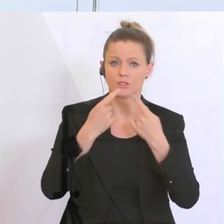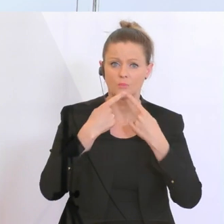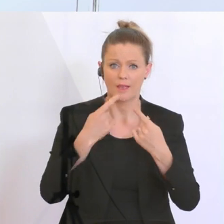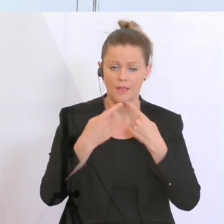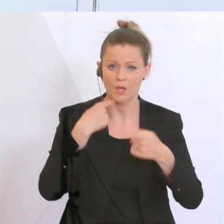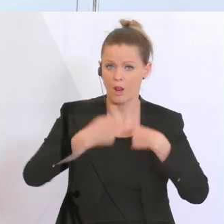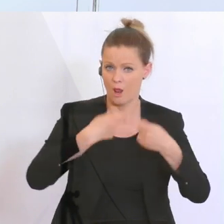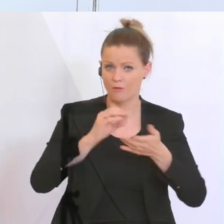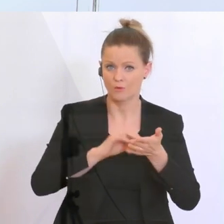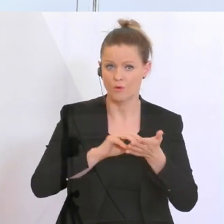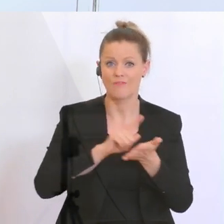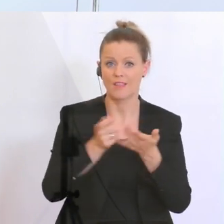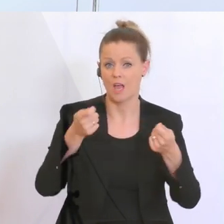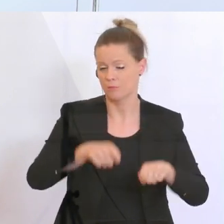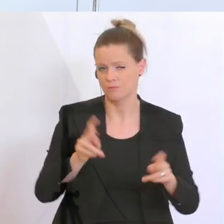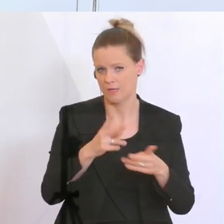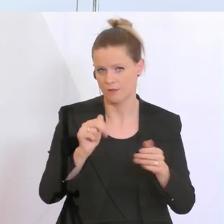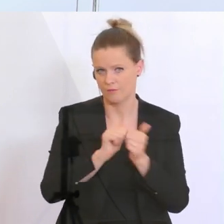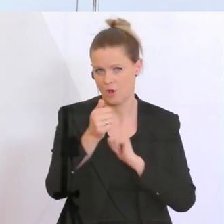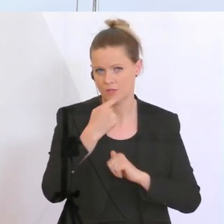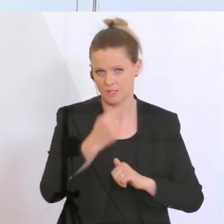abgeschlossen sein werden, kann ich Ihnen derzeit noch nichts sagen.